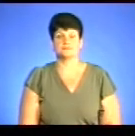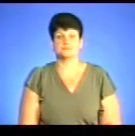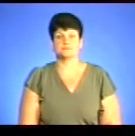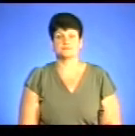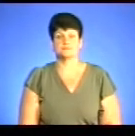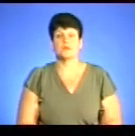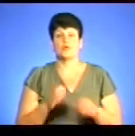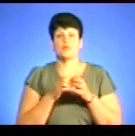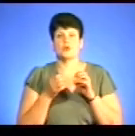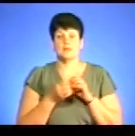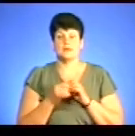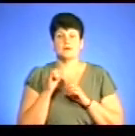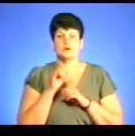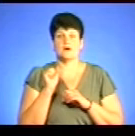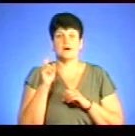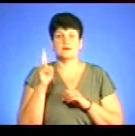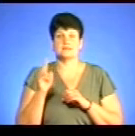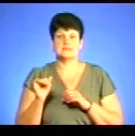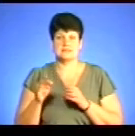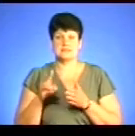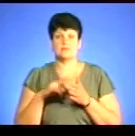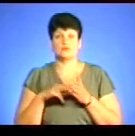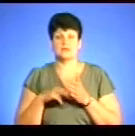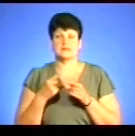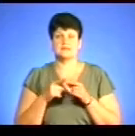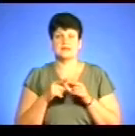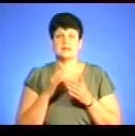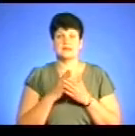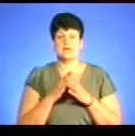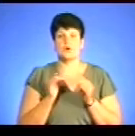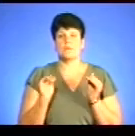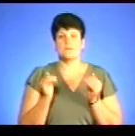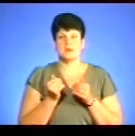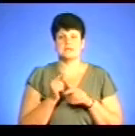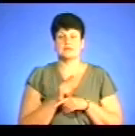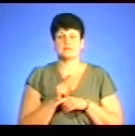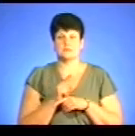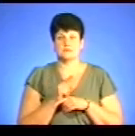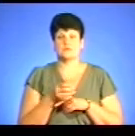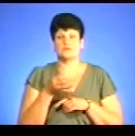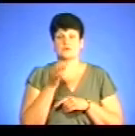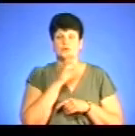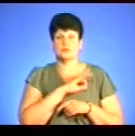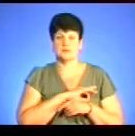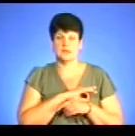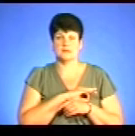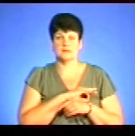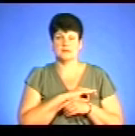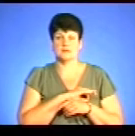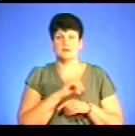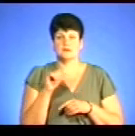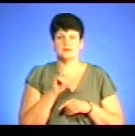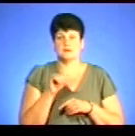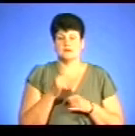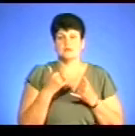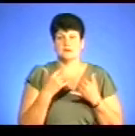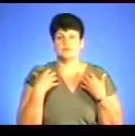Проблема полягає в тому, що акцизний податок – це є той такий обмежувач, стабілізатор споживання шкідливих для здоров'я і життя